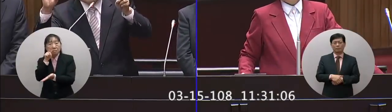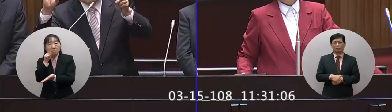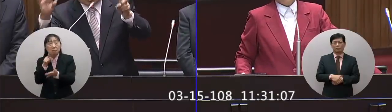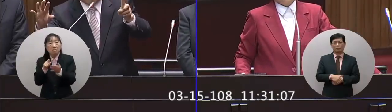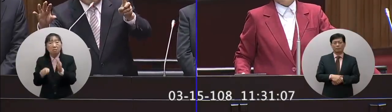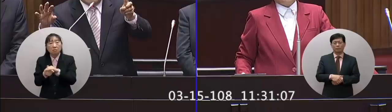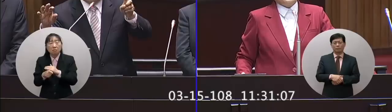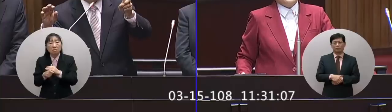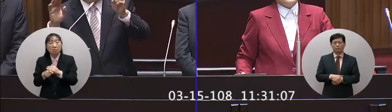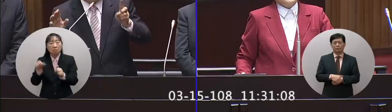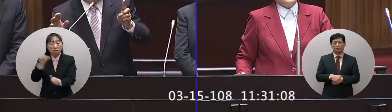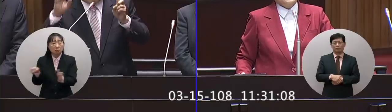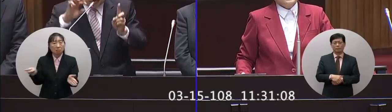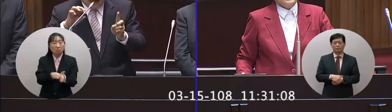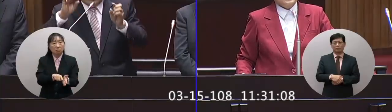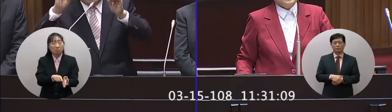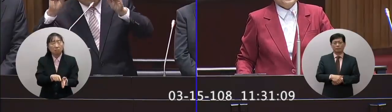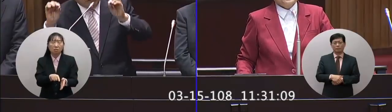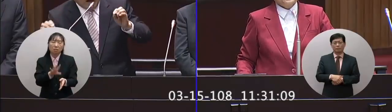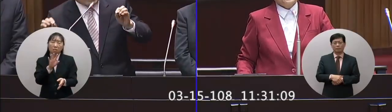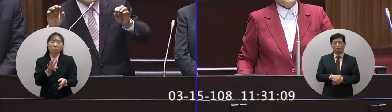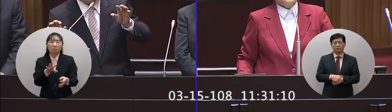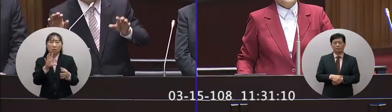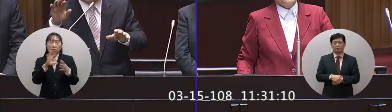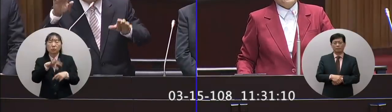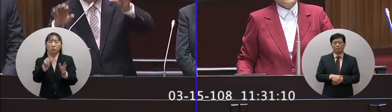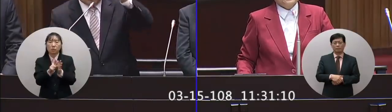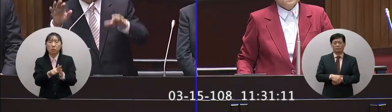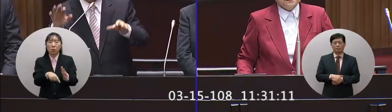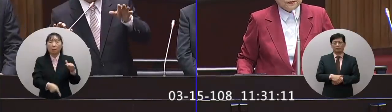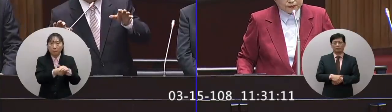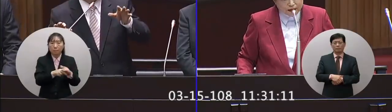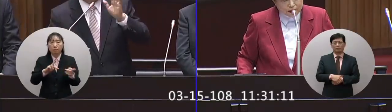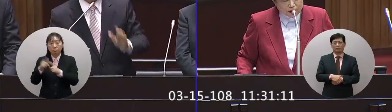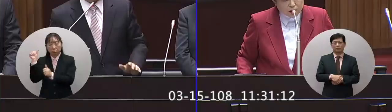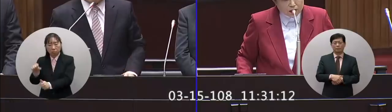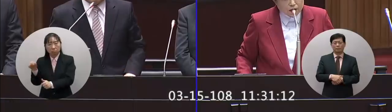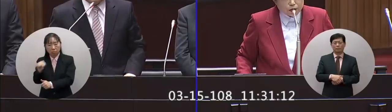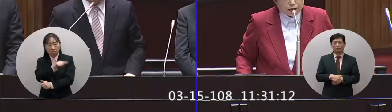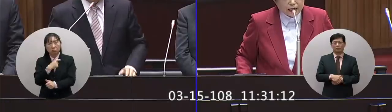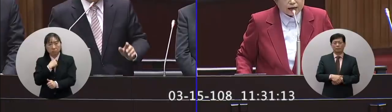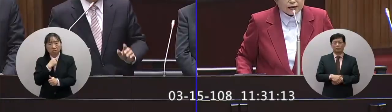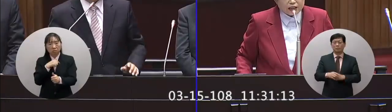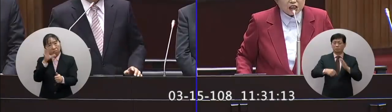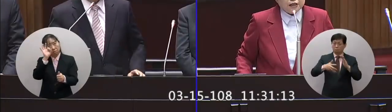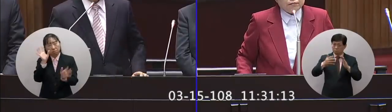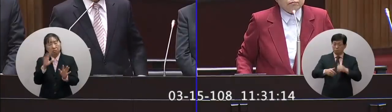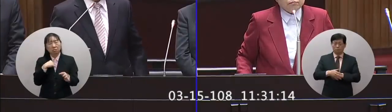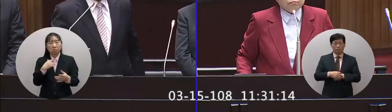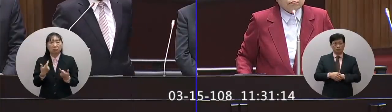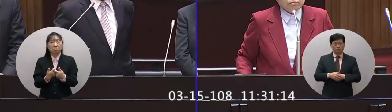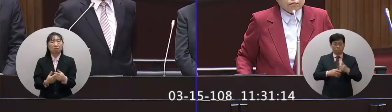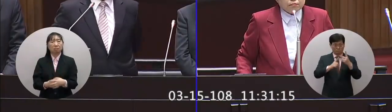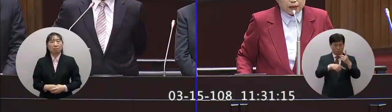身處罰有些時候罪與罰之間的妥當性我們也要考慮院長一個